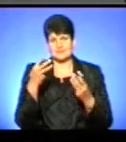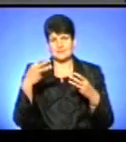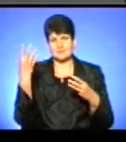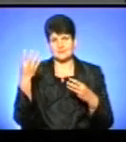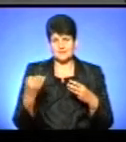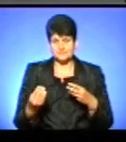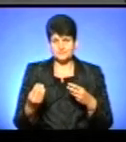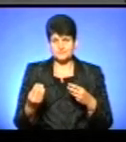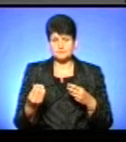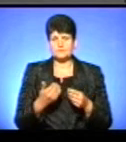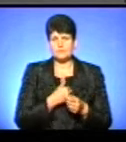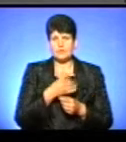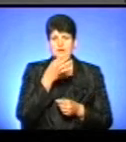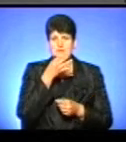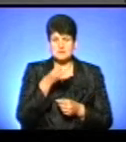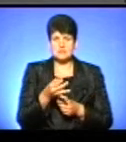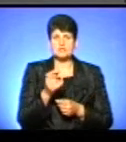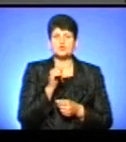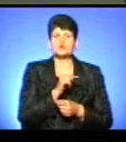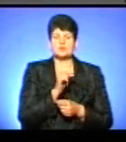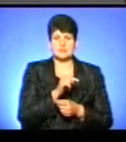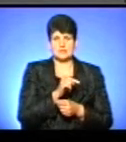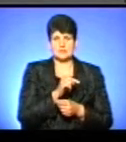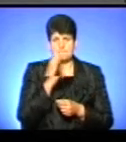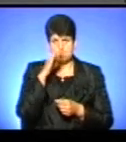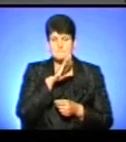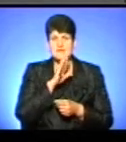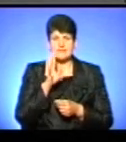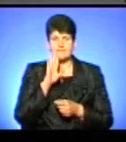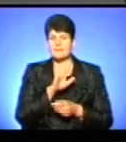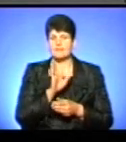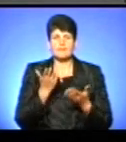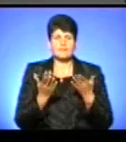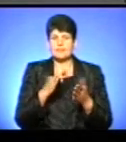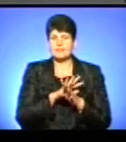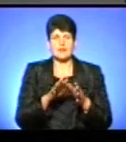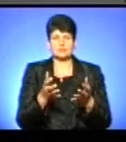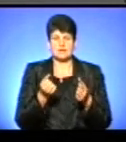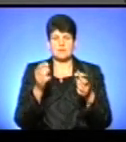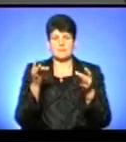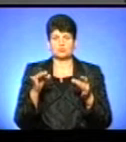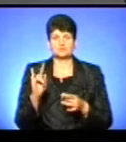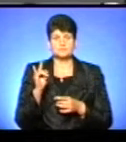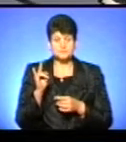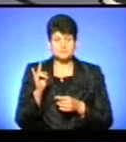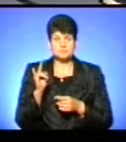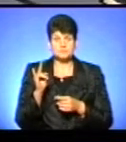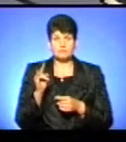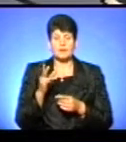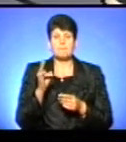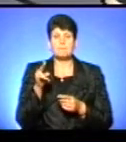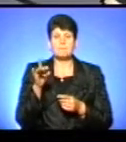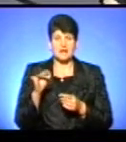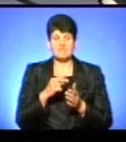днів. Хочу сказати, що ті батьки, які не отримують пакунок Малюка при